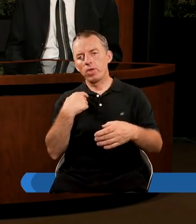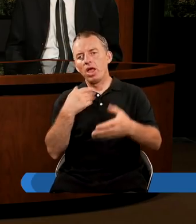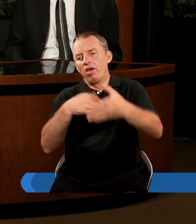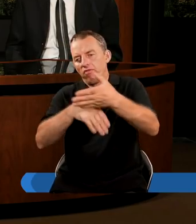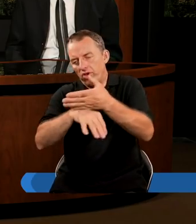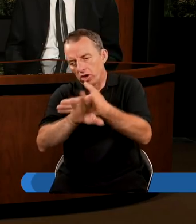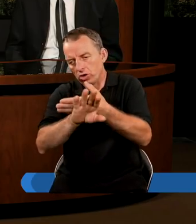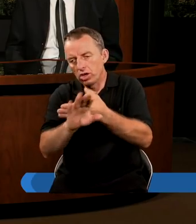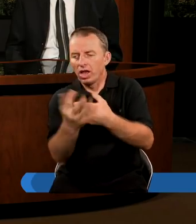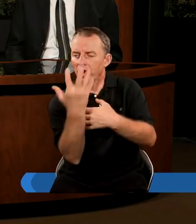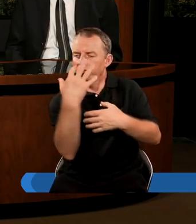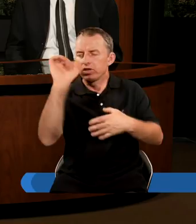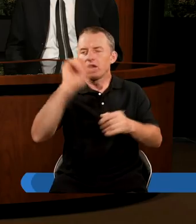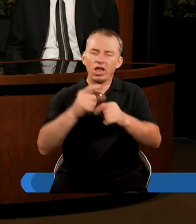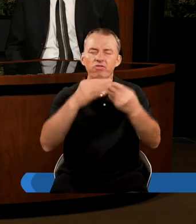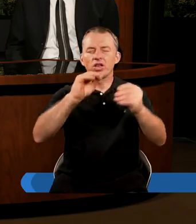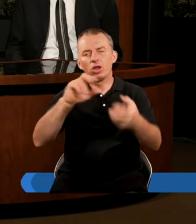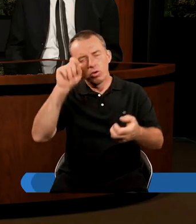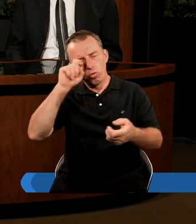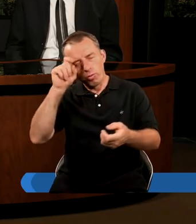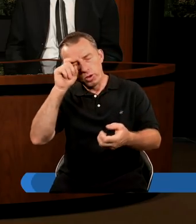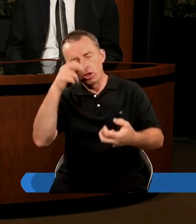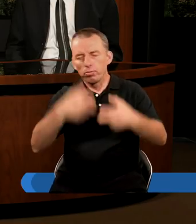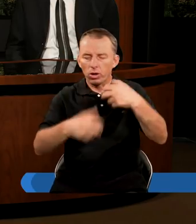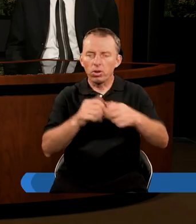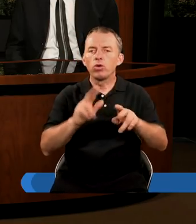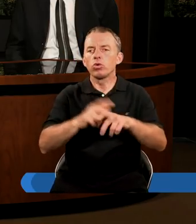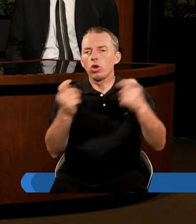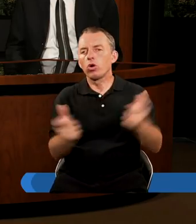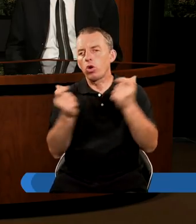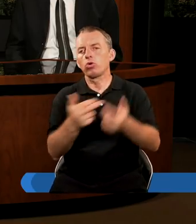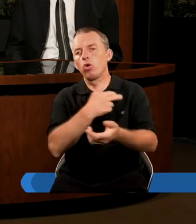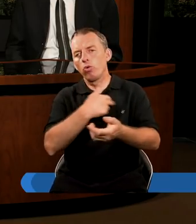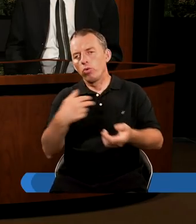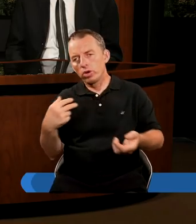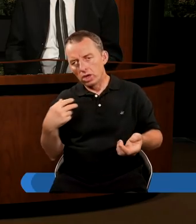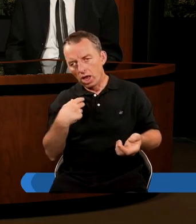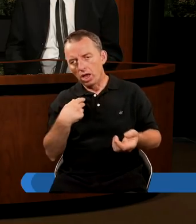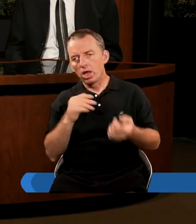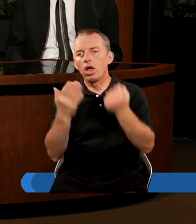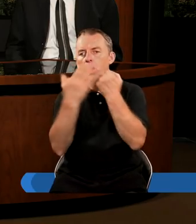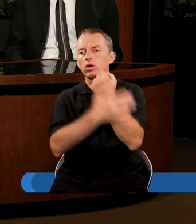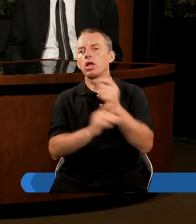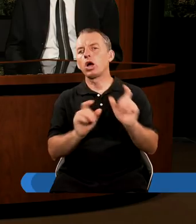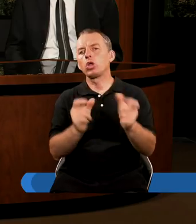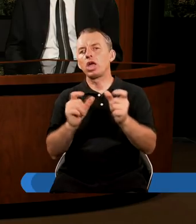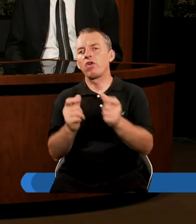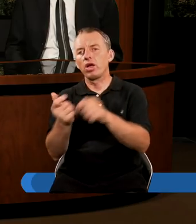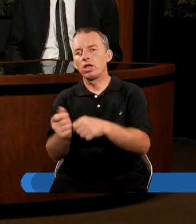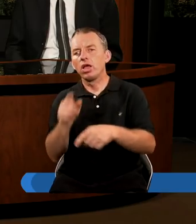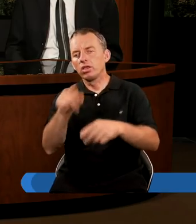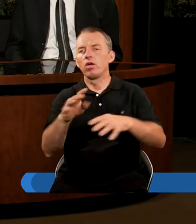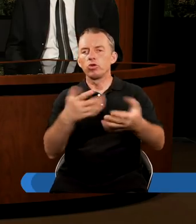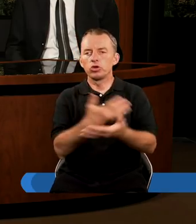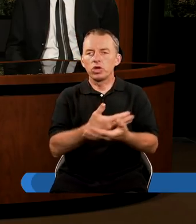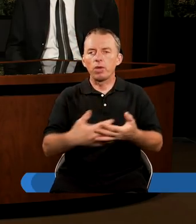wychodzić zwycięsko z najgorszych kłopotów. Nawet takich, które grożą nam no, ostatecznymi konsekwencjami. Tak. Tu w tym